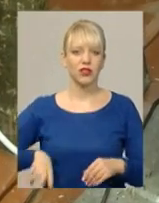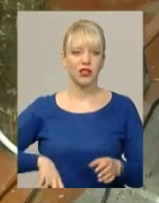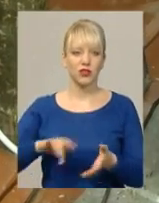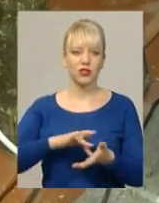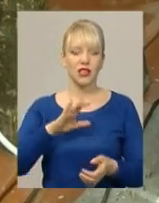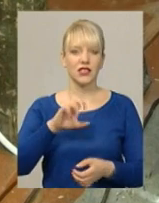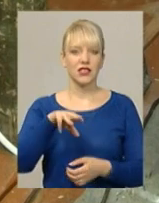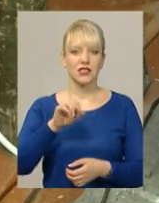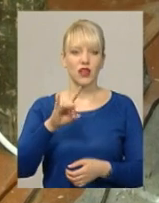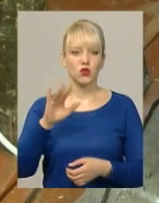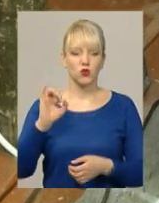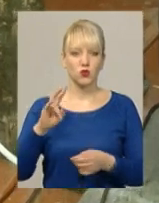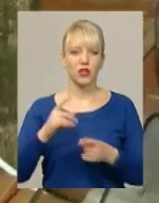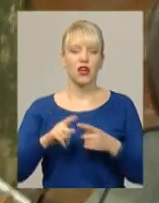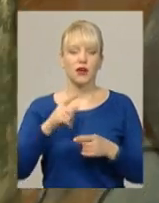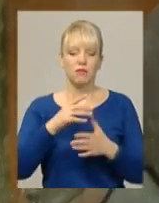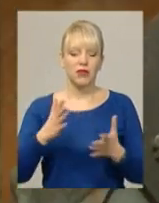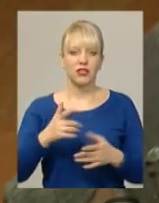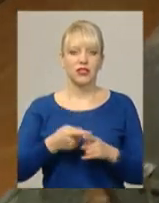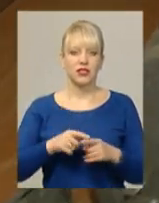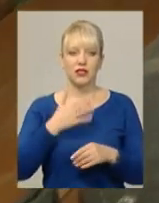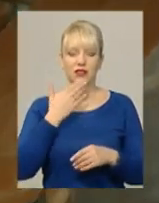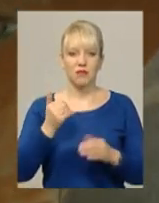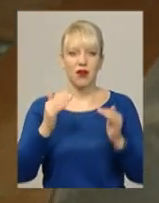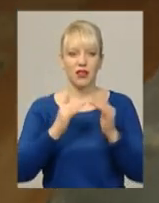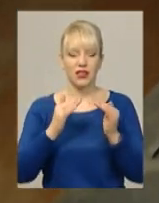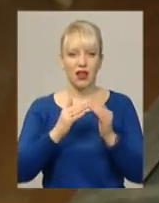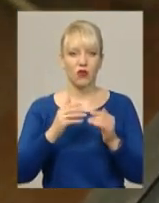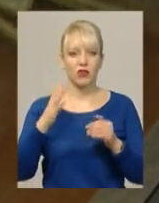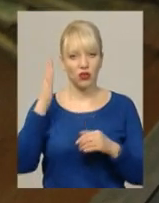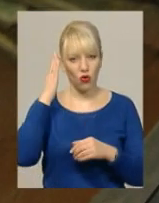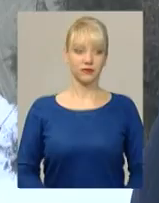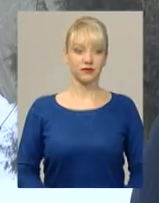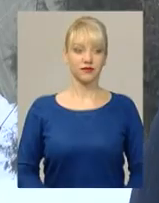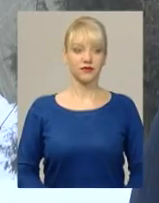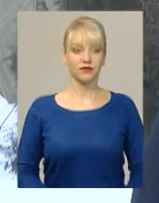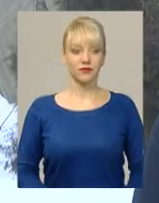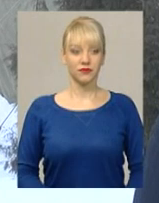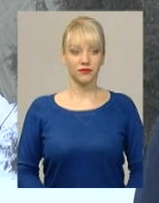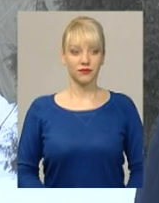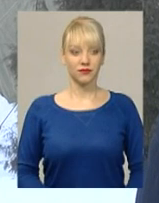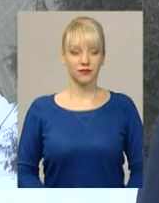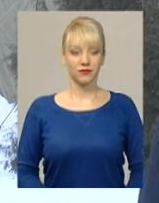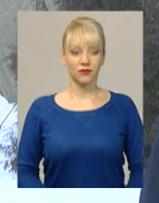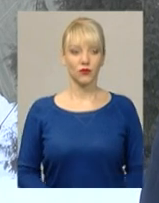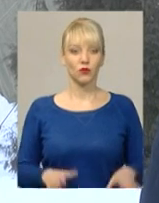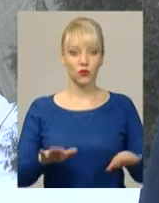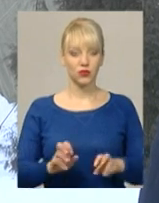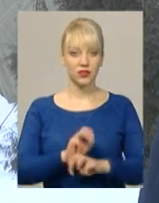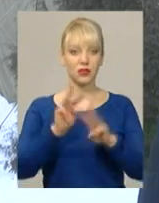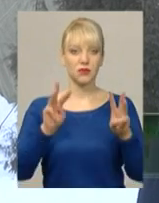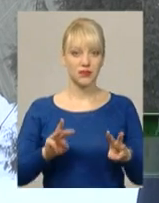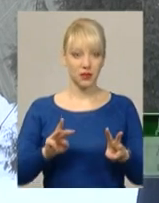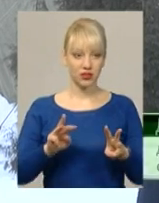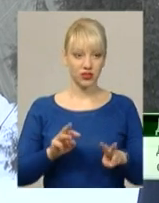Дмитро Старцун. І більшість з них не мають даху над головою, роботи і грошей. Пункт забезпечений